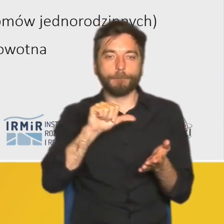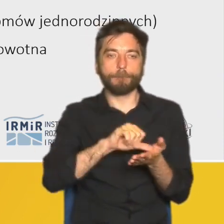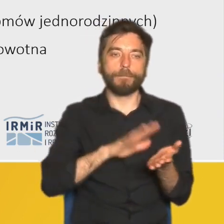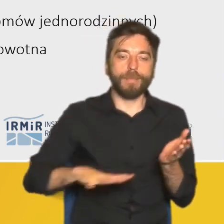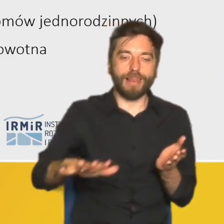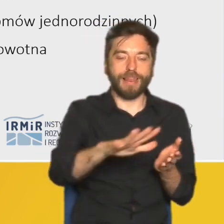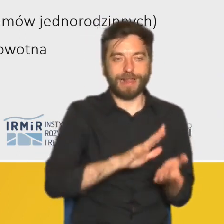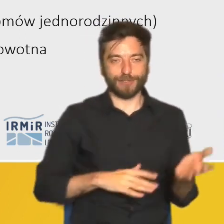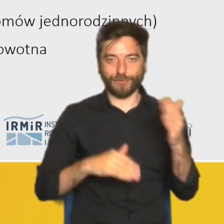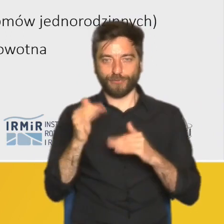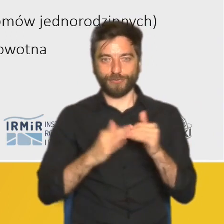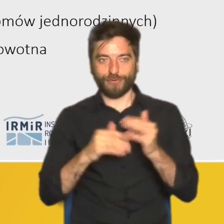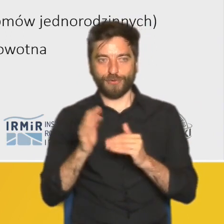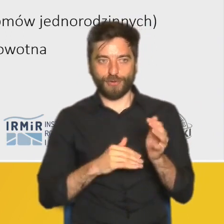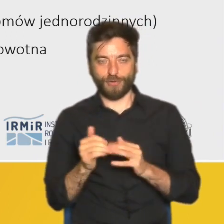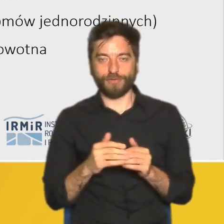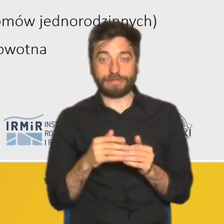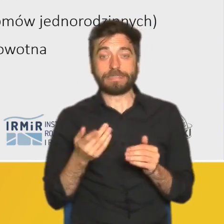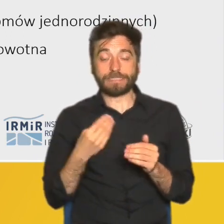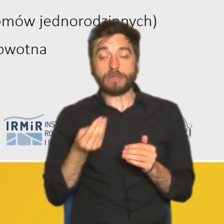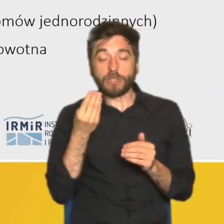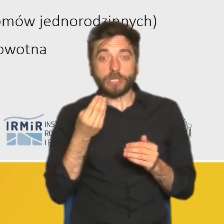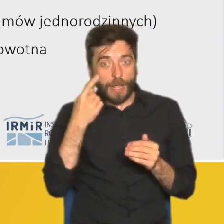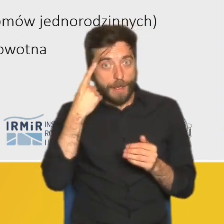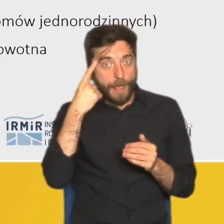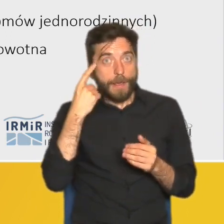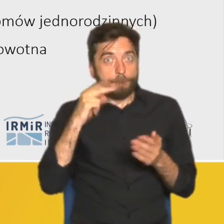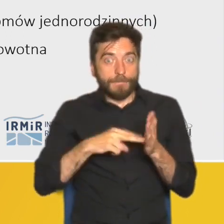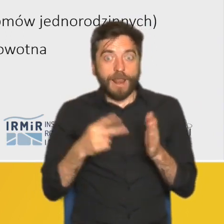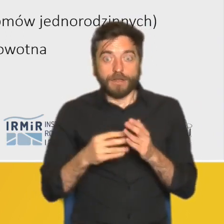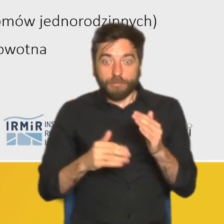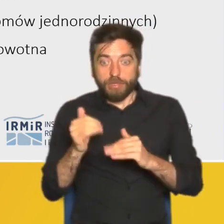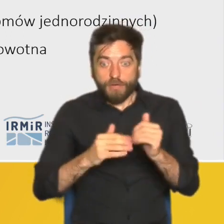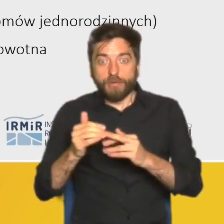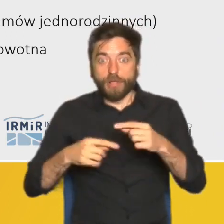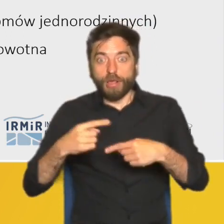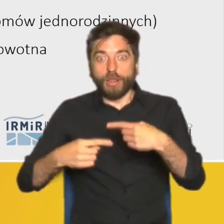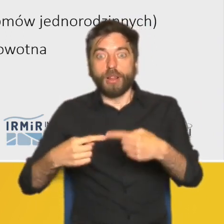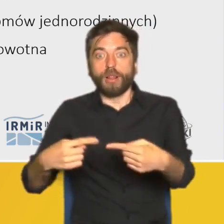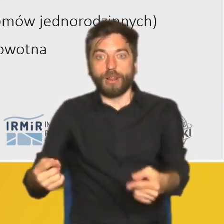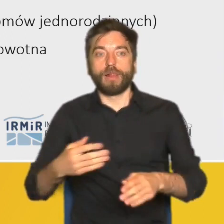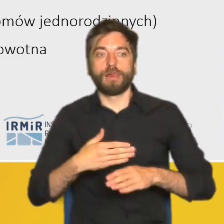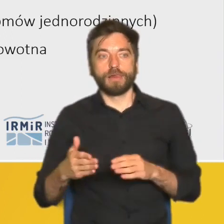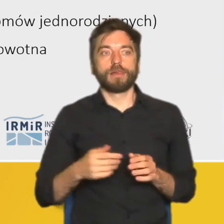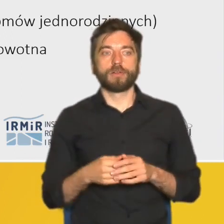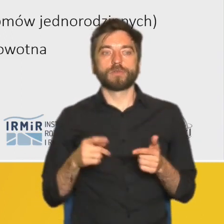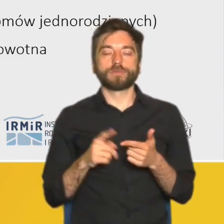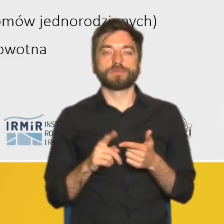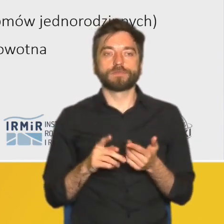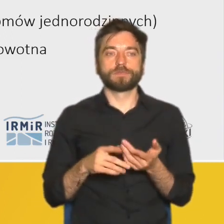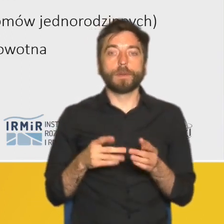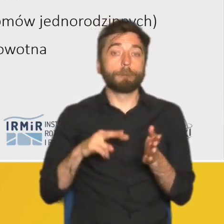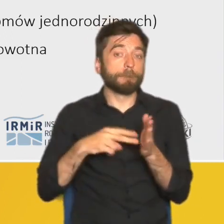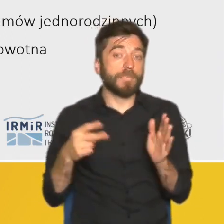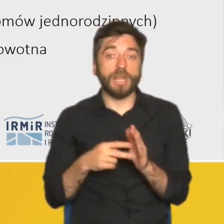osiedli podmiejskich jest zwykle dalsza rozbudowa i związane z tym uciążliwości. Niepewność budzi brak informacji o kierunkach rozwoju, planach